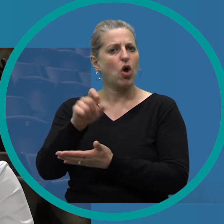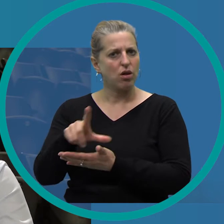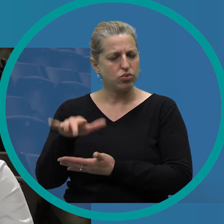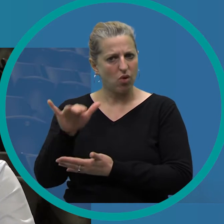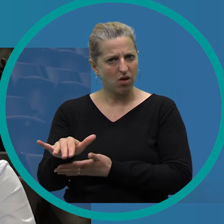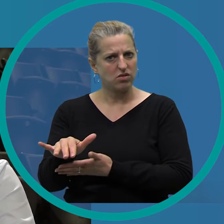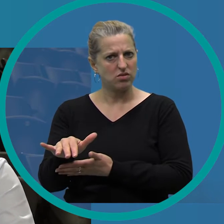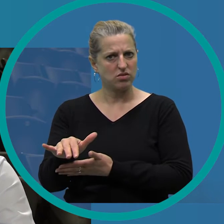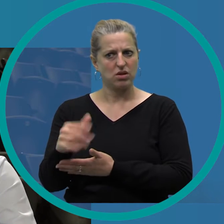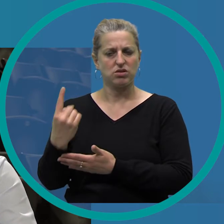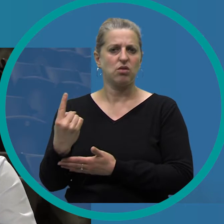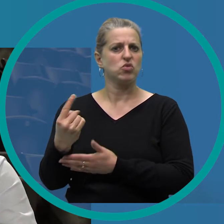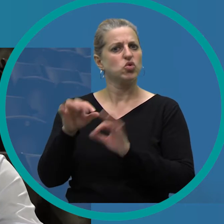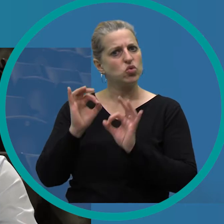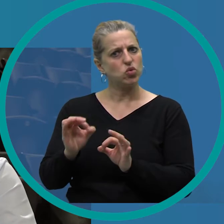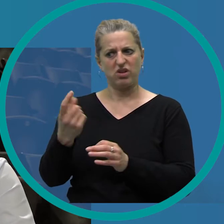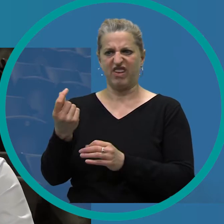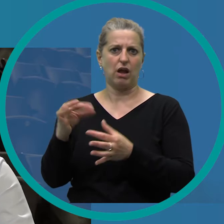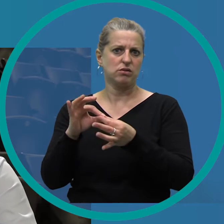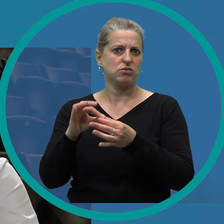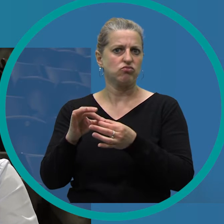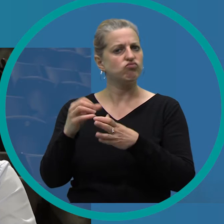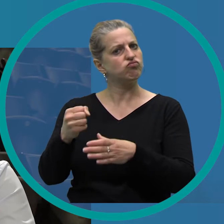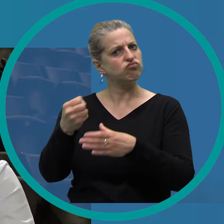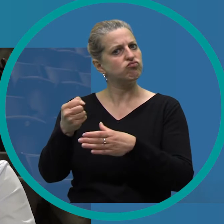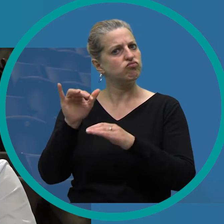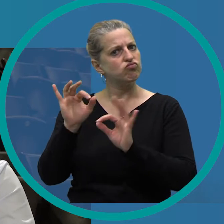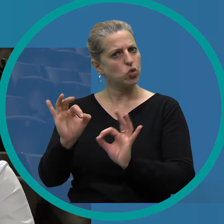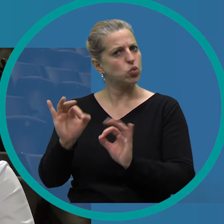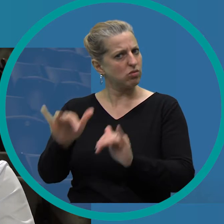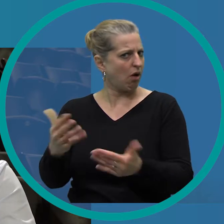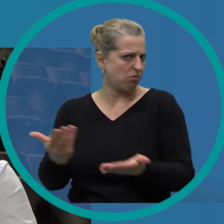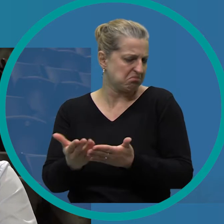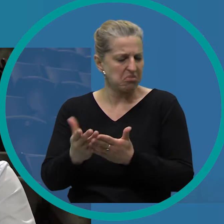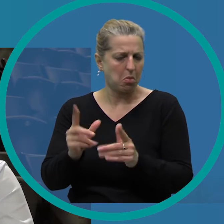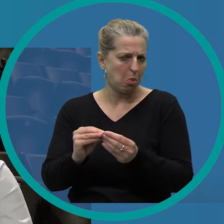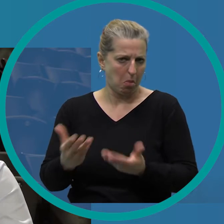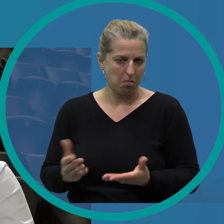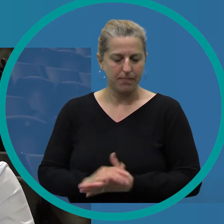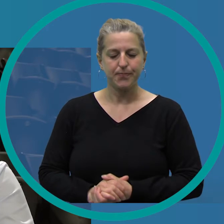Oldenburg steht ja auch, was Finanzen angeht, Gott sei Dank sehr, sehr gut da.